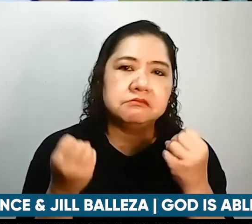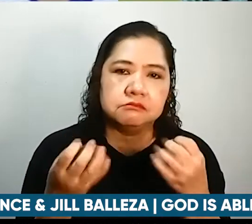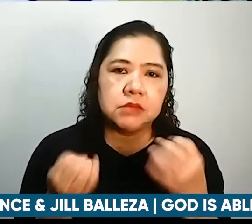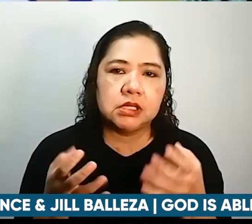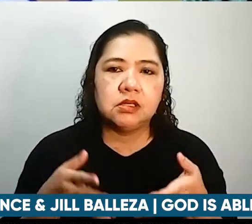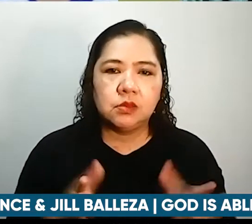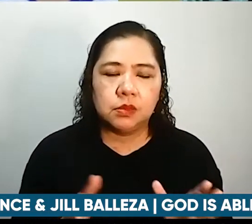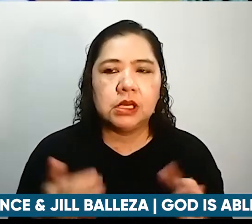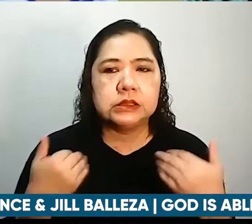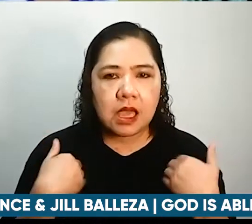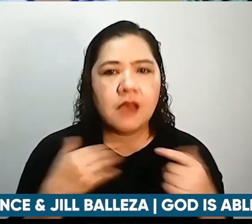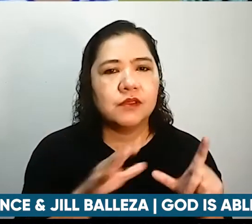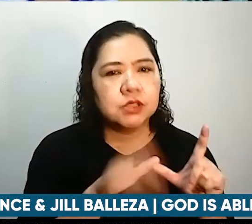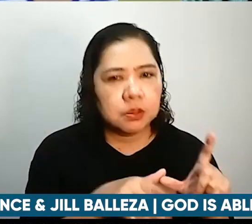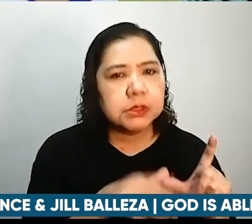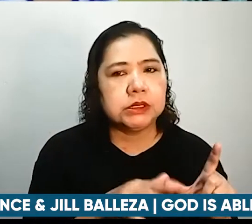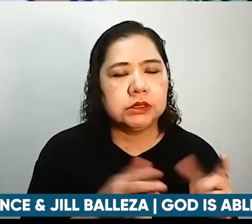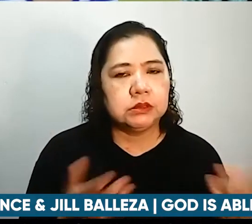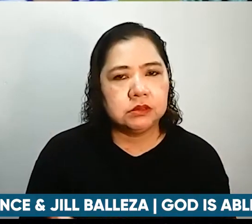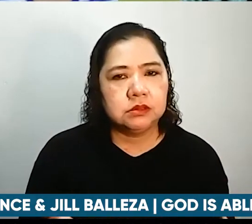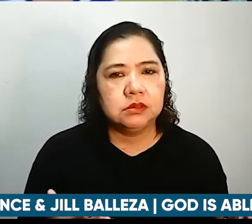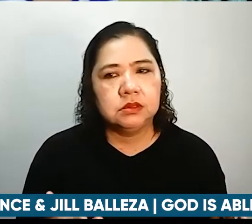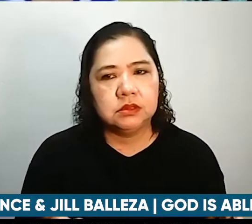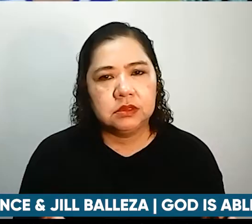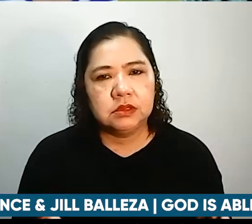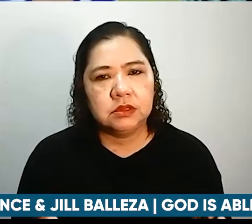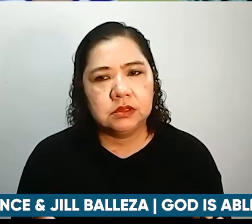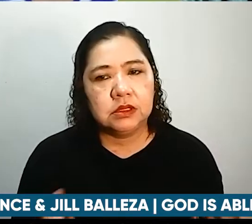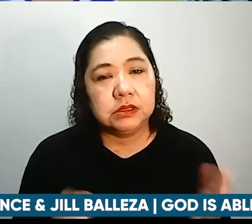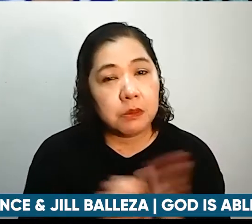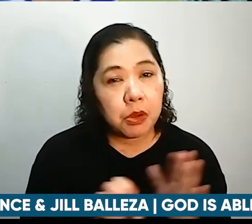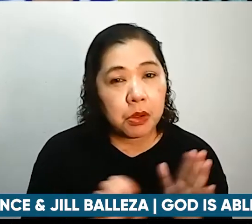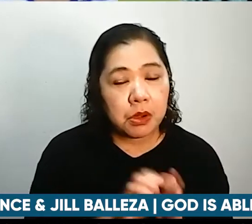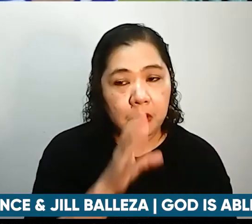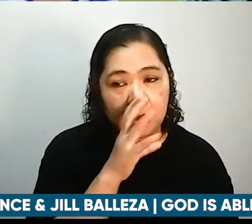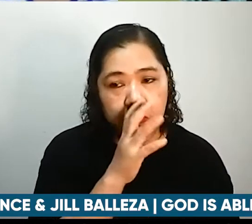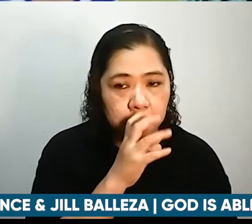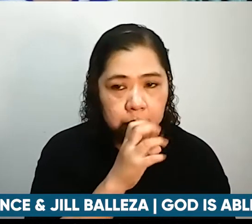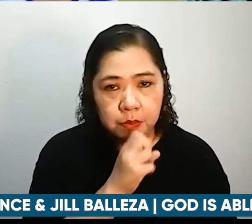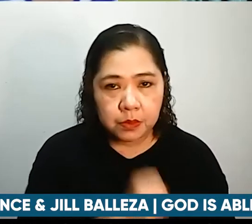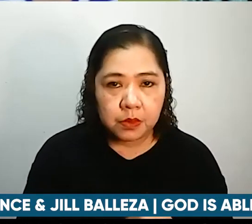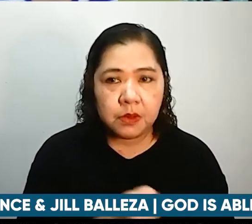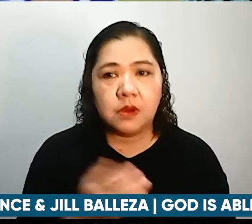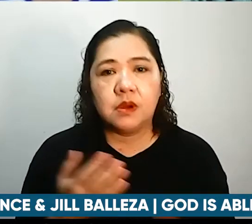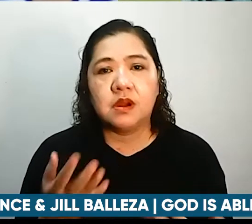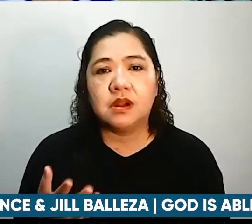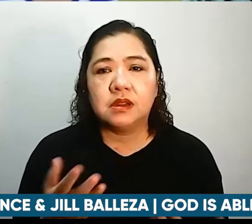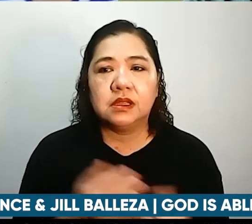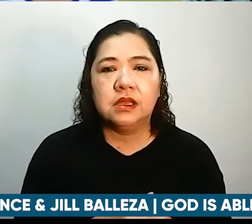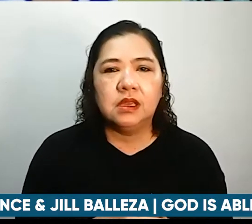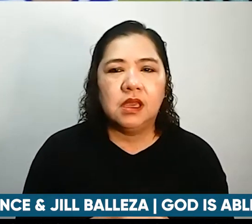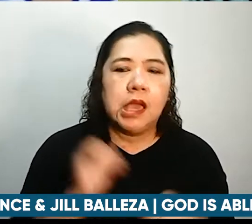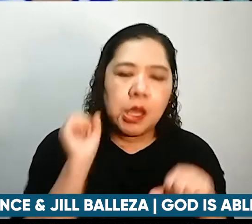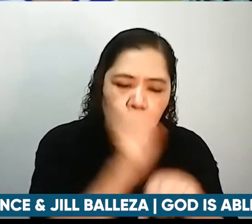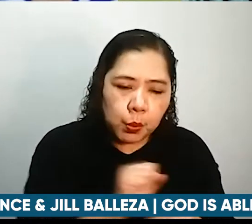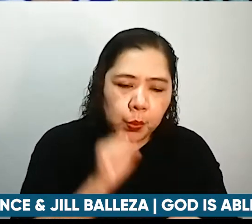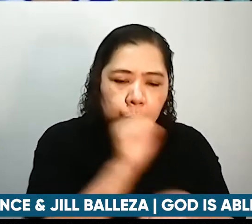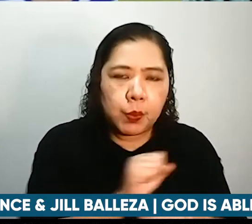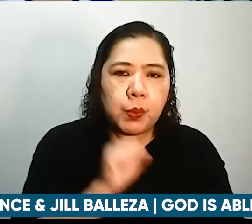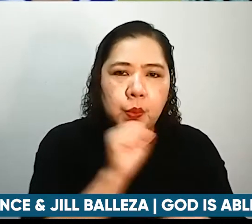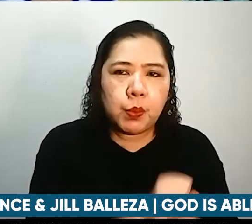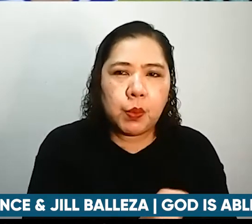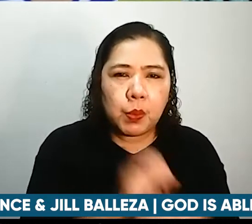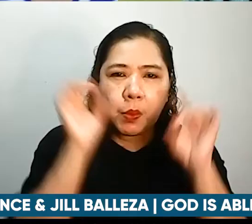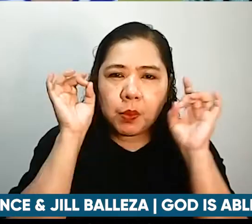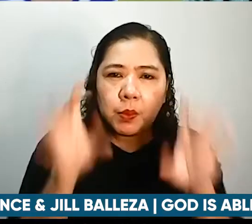po o papunta sa disabled state like kung tumatanda na tayo o tayo po ay working in hazardous situations.